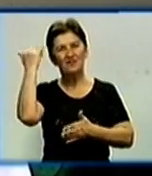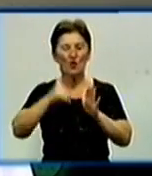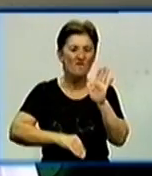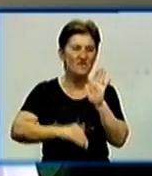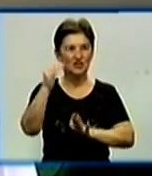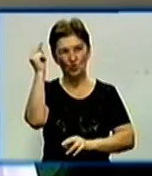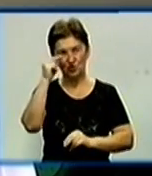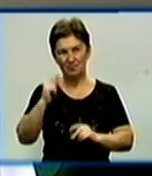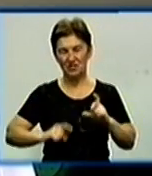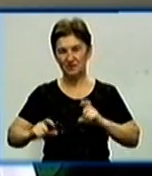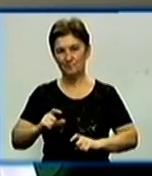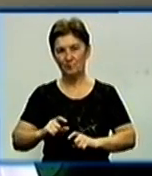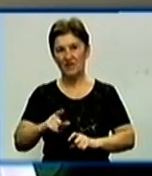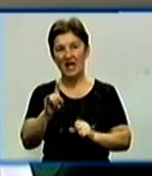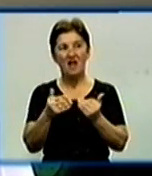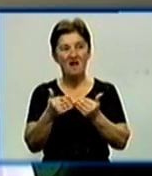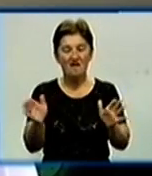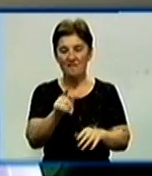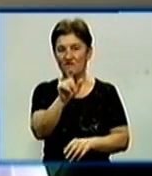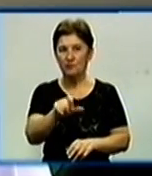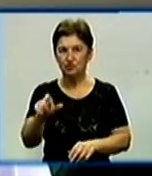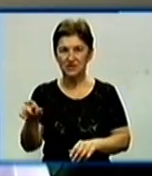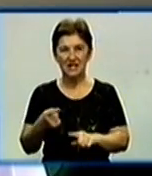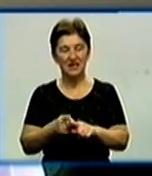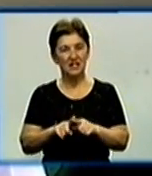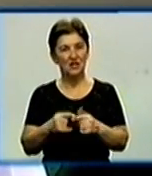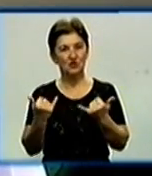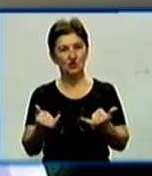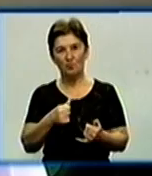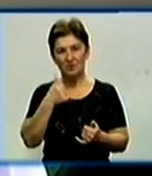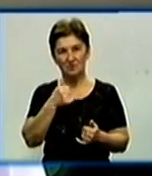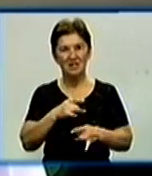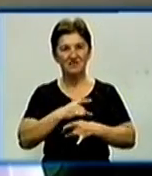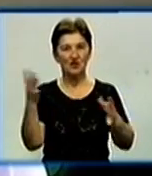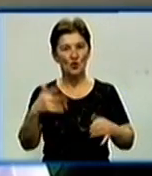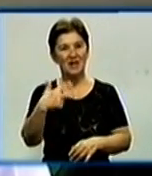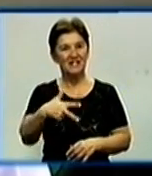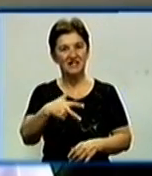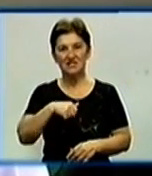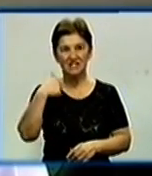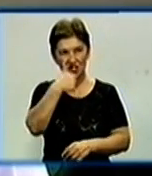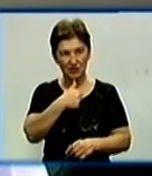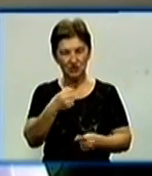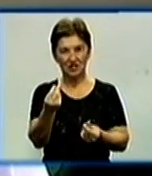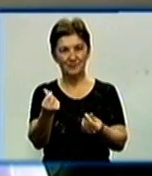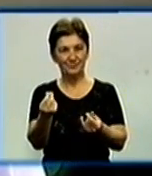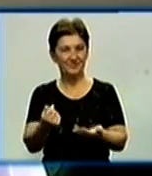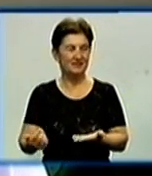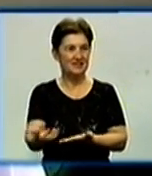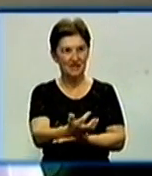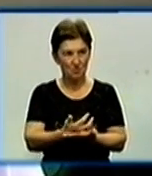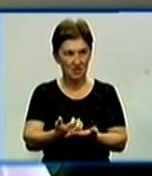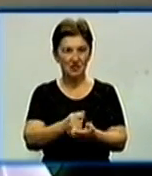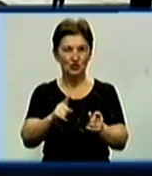випускники навчального закладу, які в сьому році святкують 30-ти річчя, зібрали кошти для того, щоб його